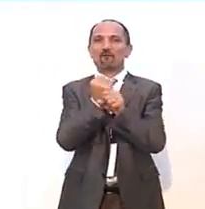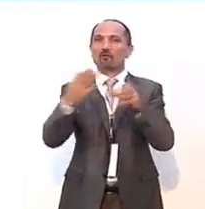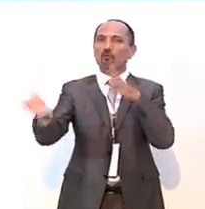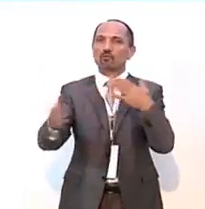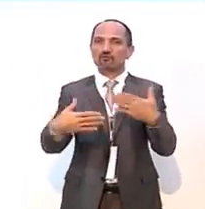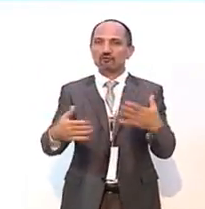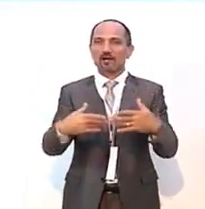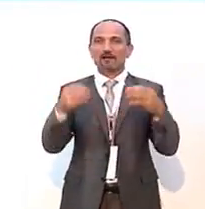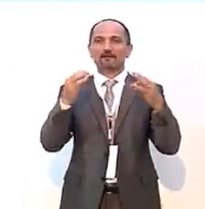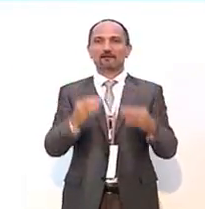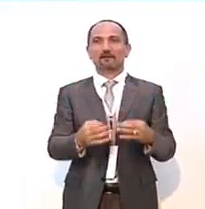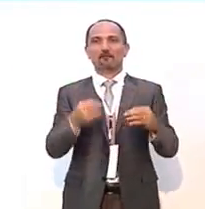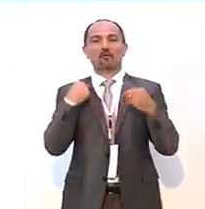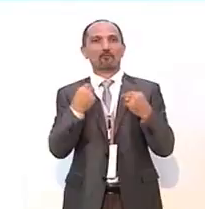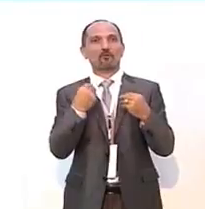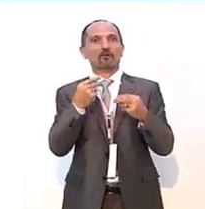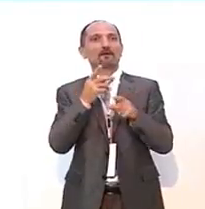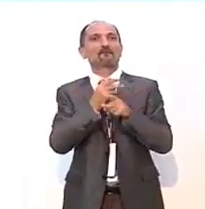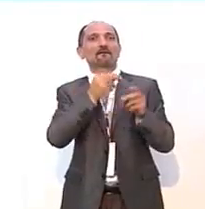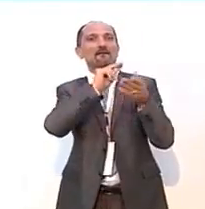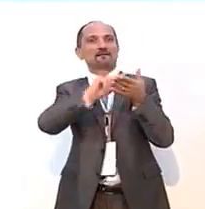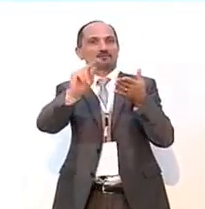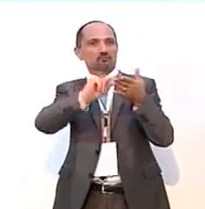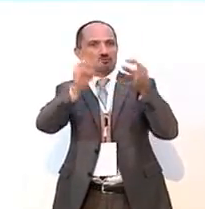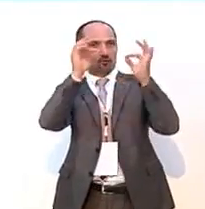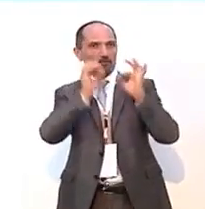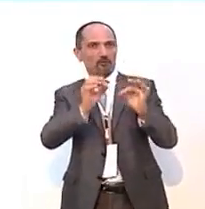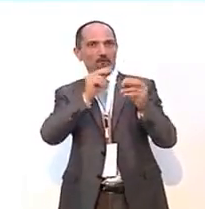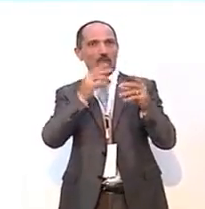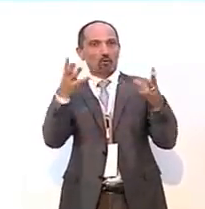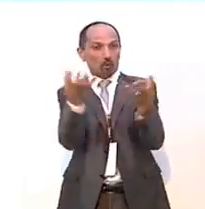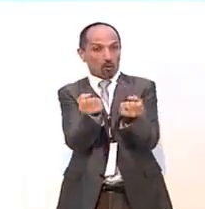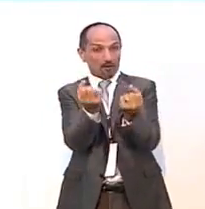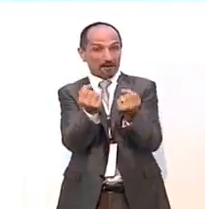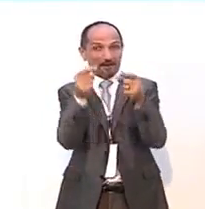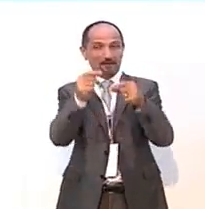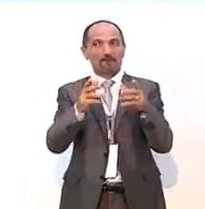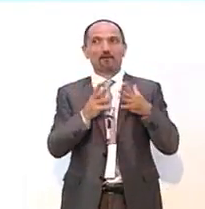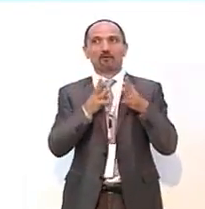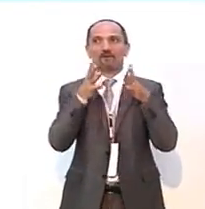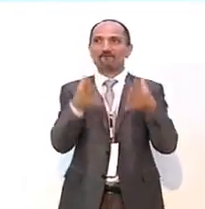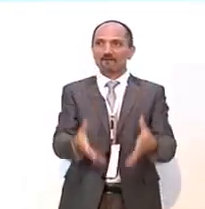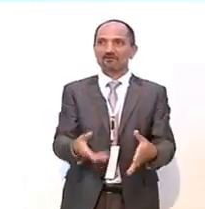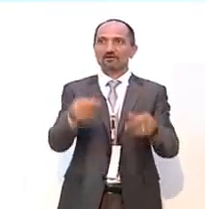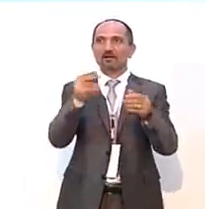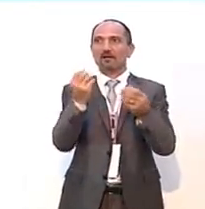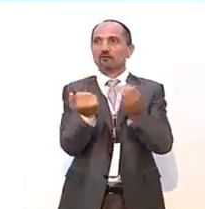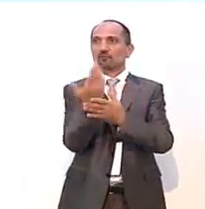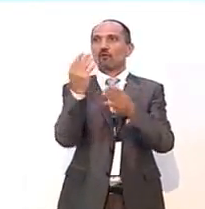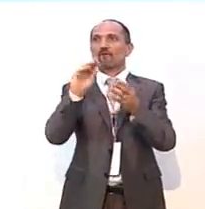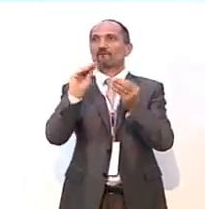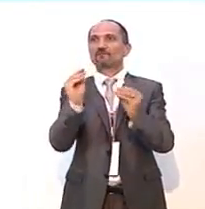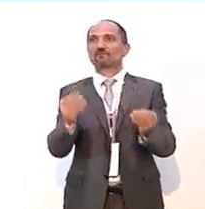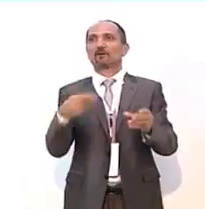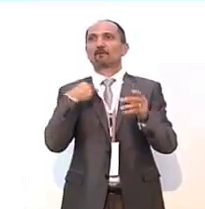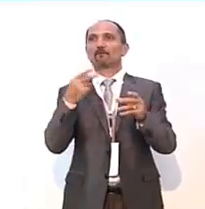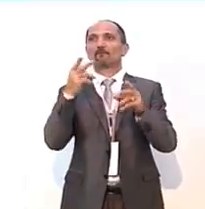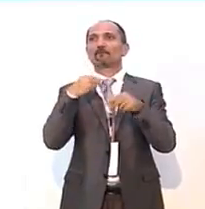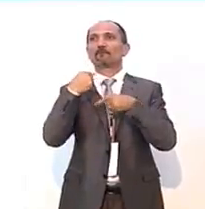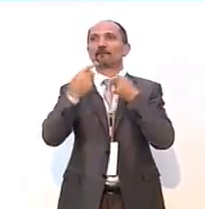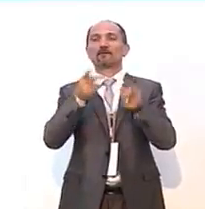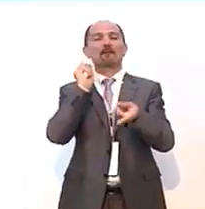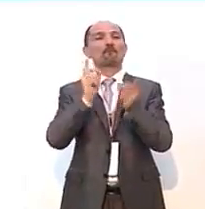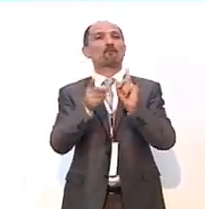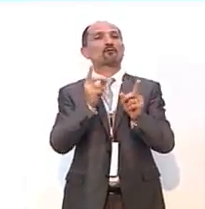sappia rimettere al centro della discussione semplice e concreta per convincerla quella generazione a non intraprendere la strada più semplice dei